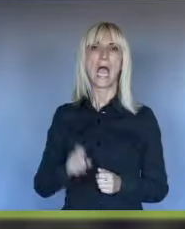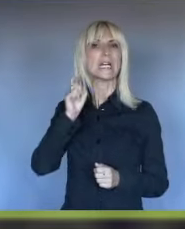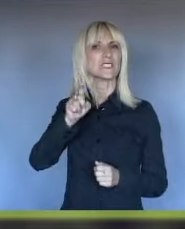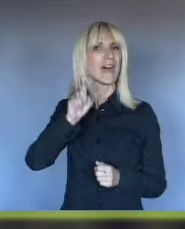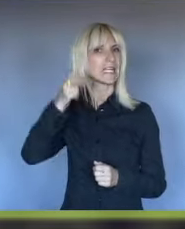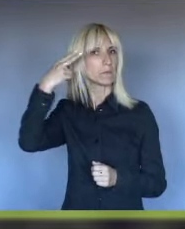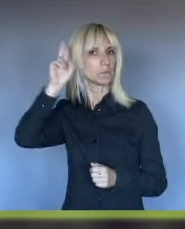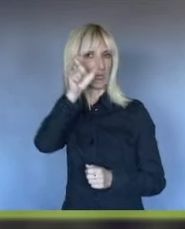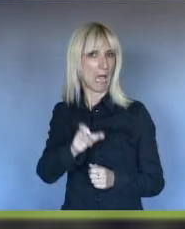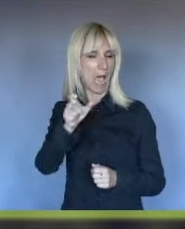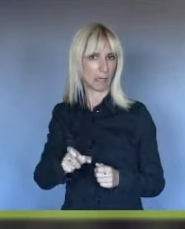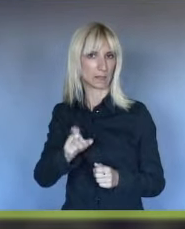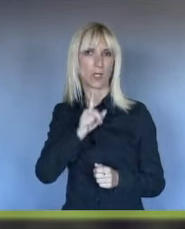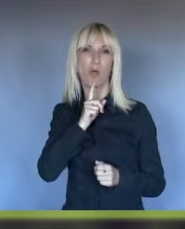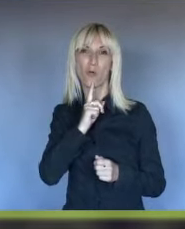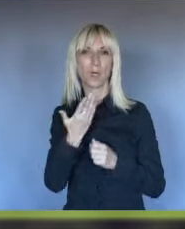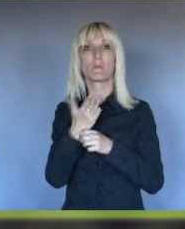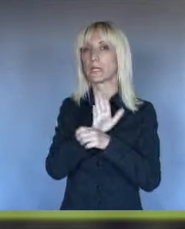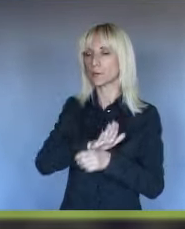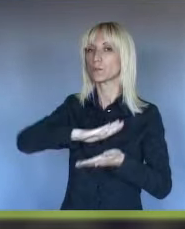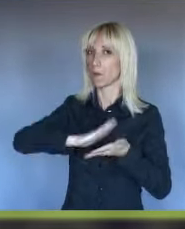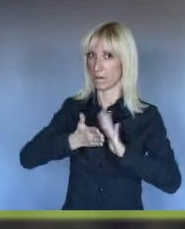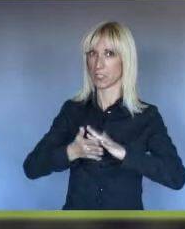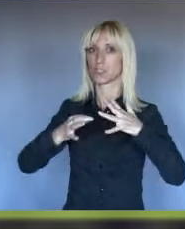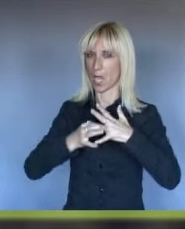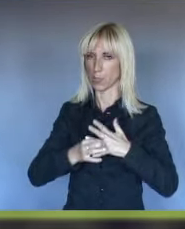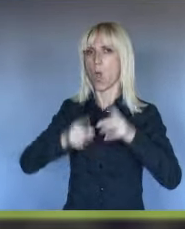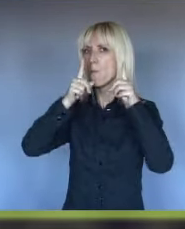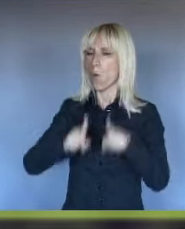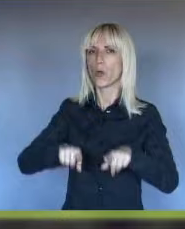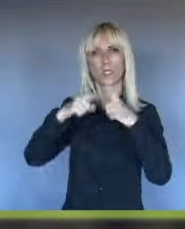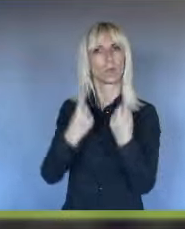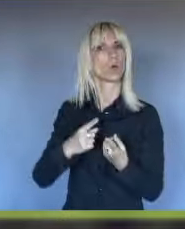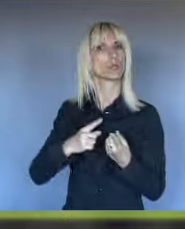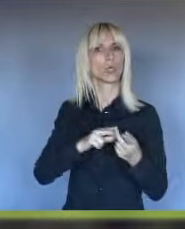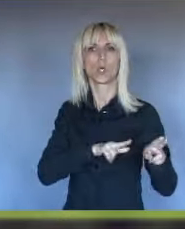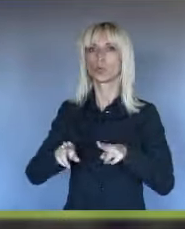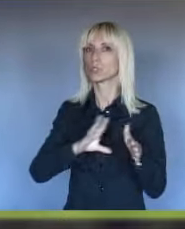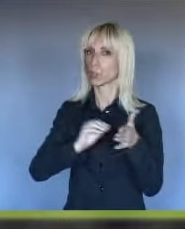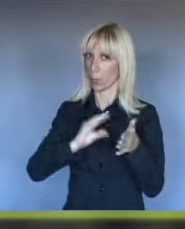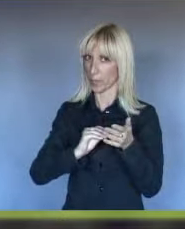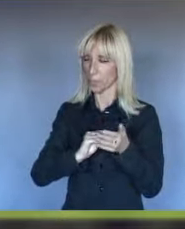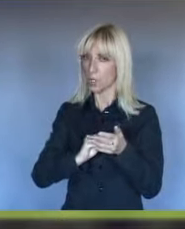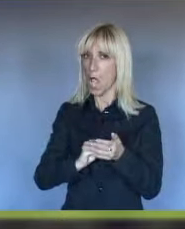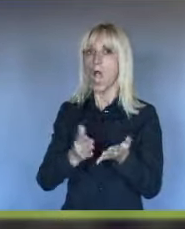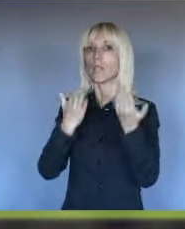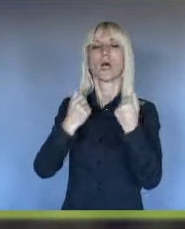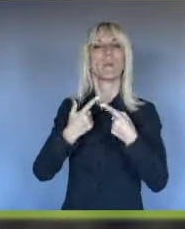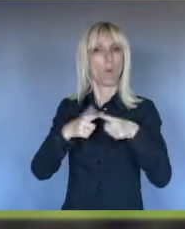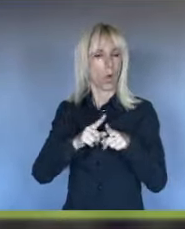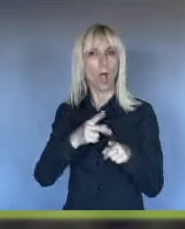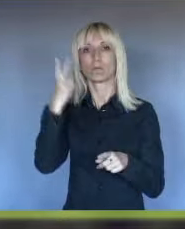Za svakog stranca koji prisustuje venčanju mora postojati sudski tumač da bi